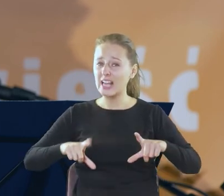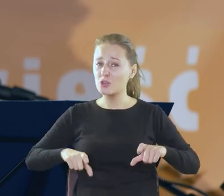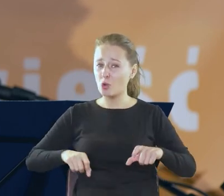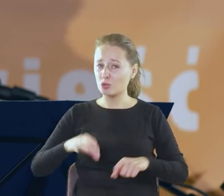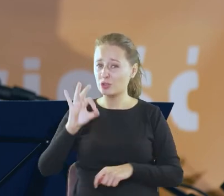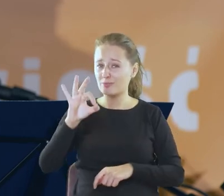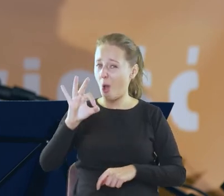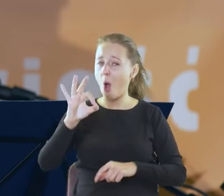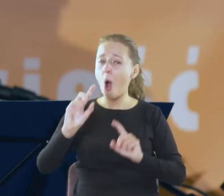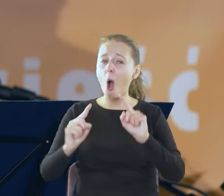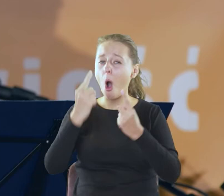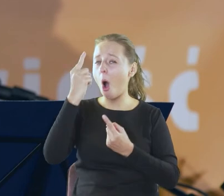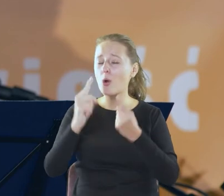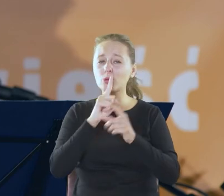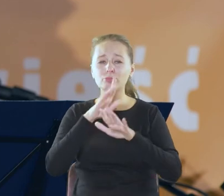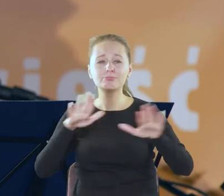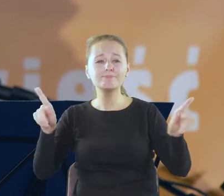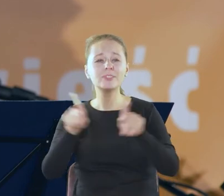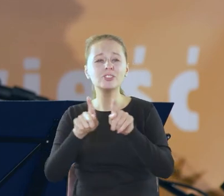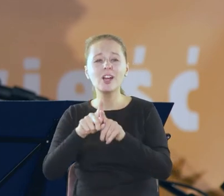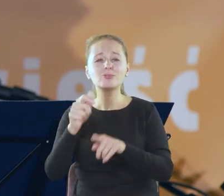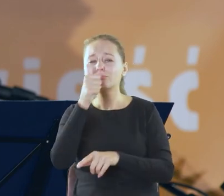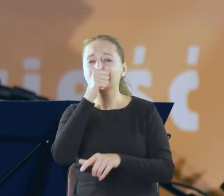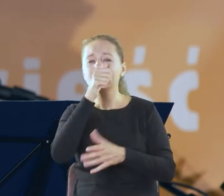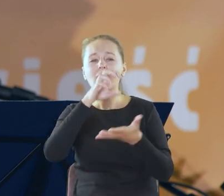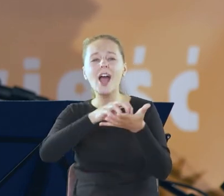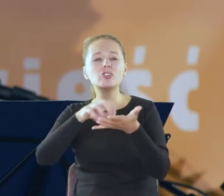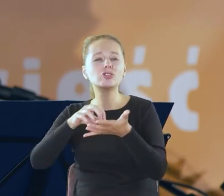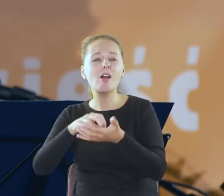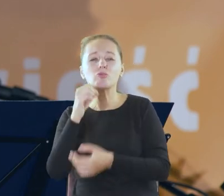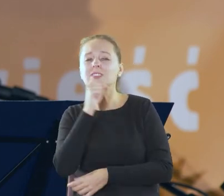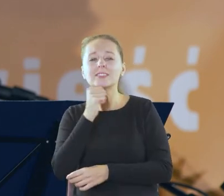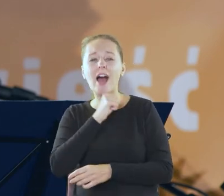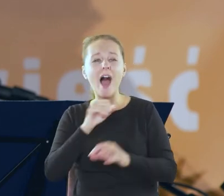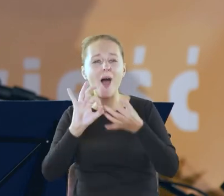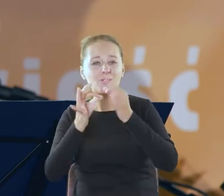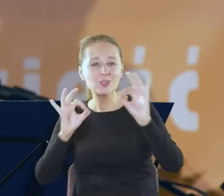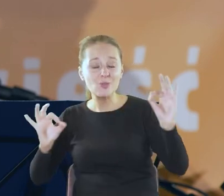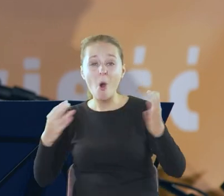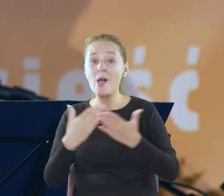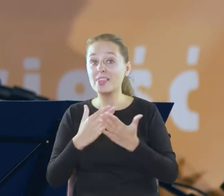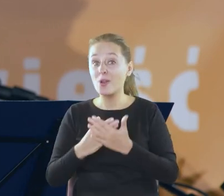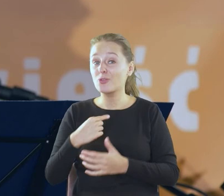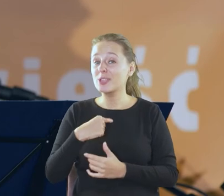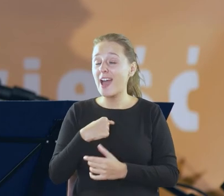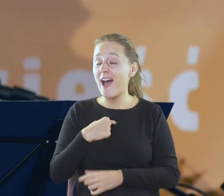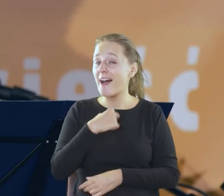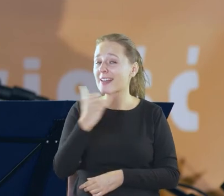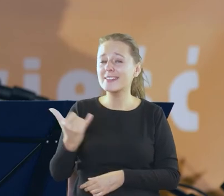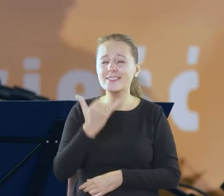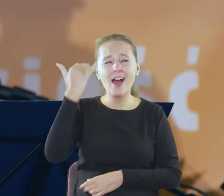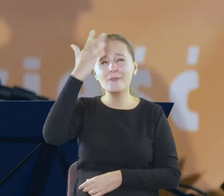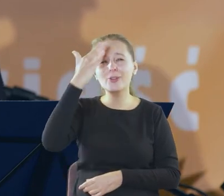ogrodu i tych kasztanów starych i złotych bo ja zawsze marzyłam o tym,